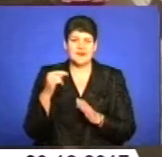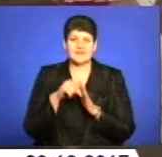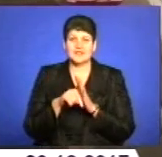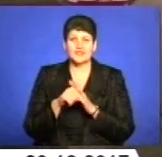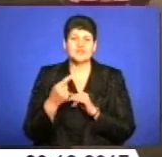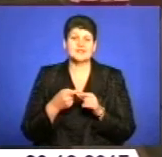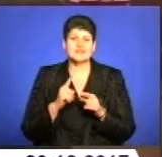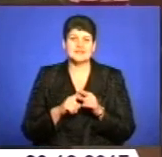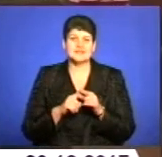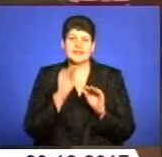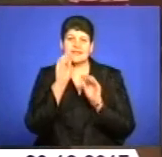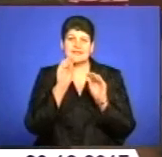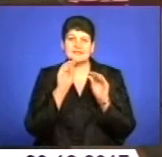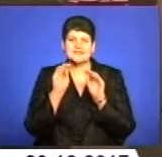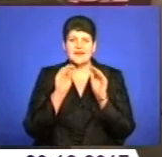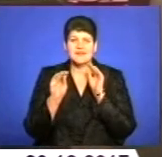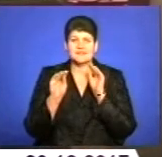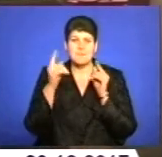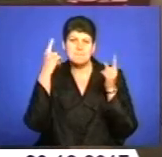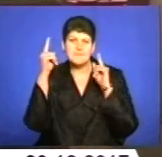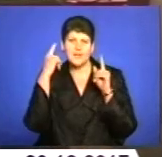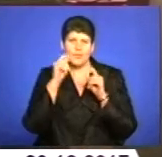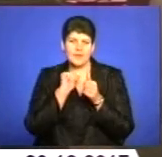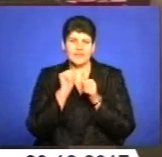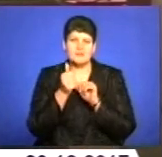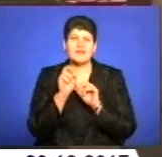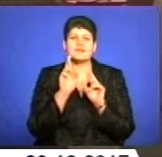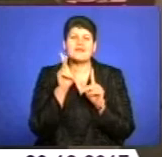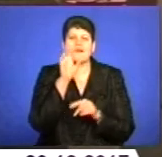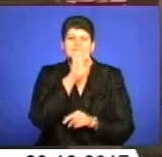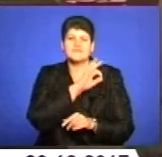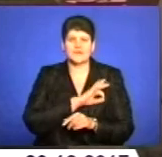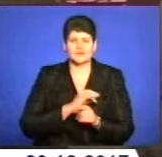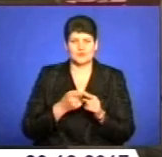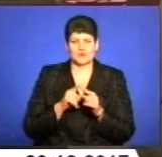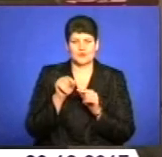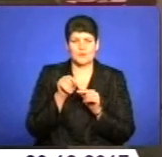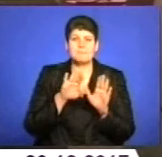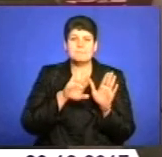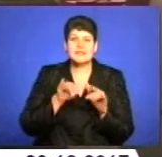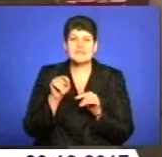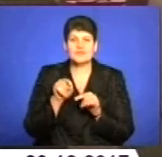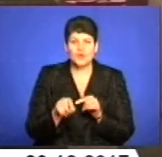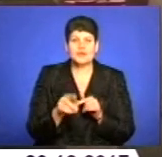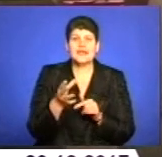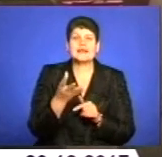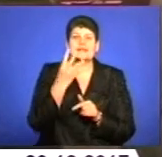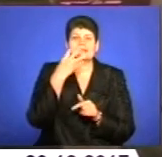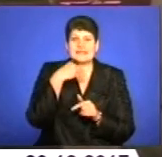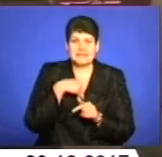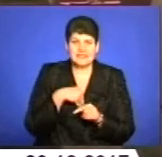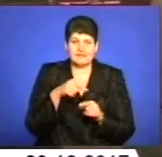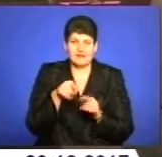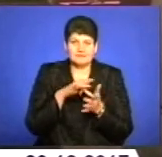дизайнери і маркетологи продумали наперед, як же використовувати цю річ після того, як діти з'їдять молочну карамель.